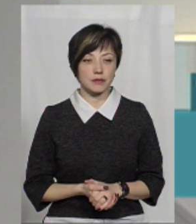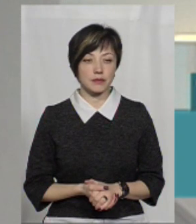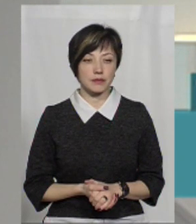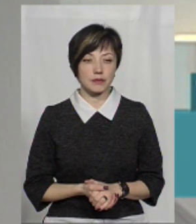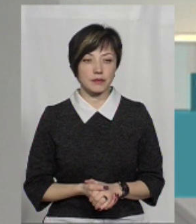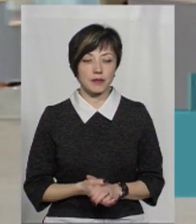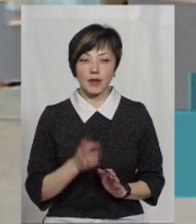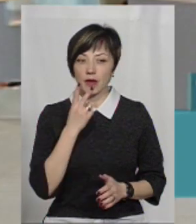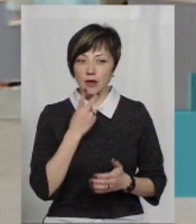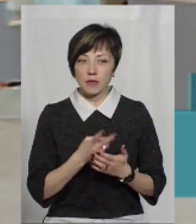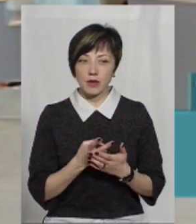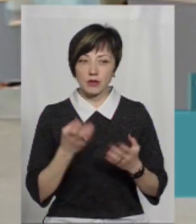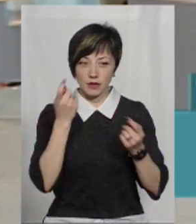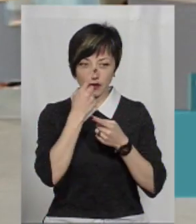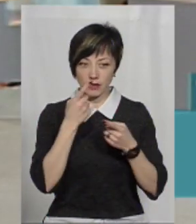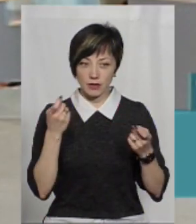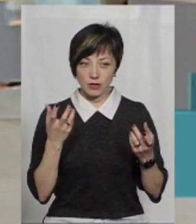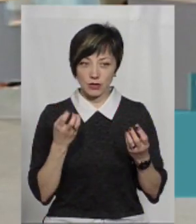Я бачу, ефір там не пішов.